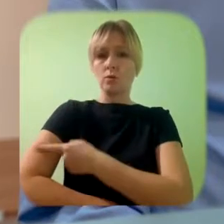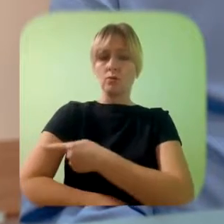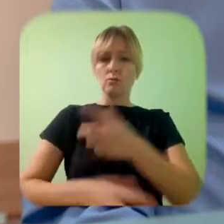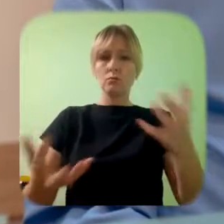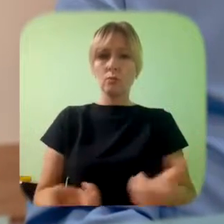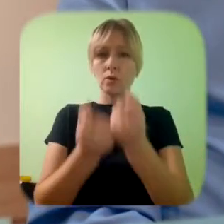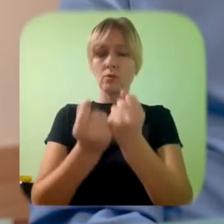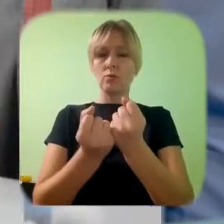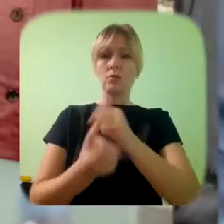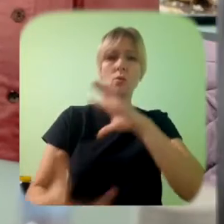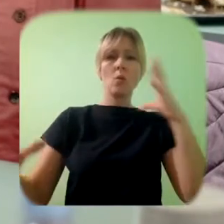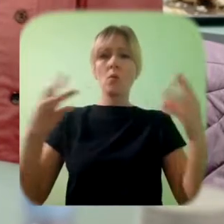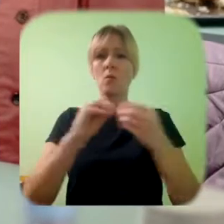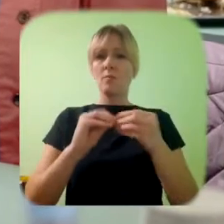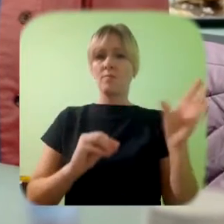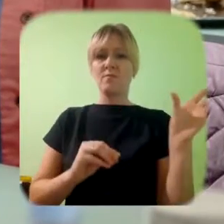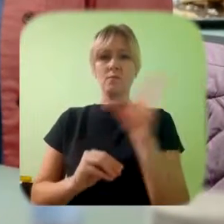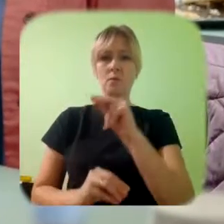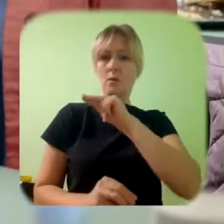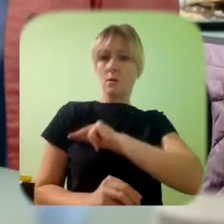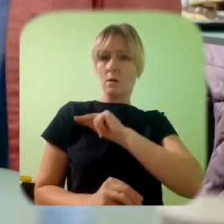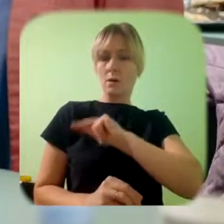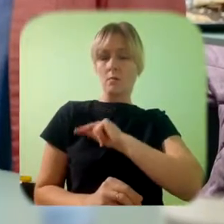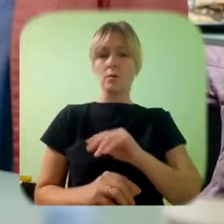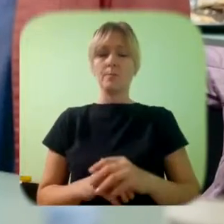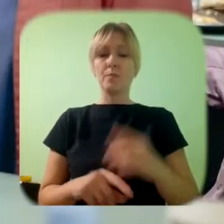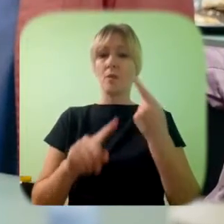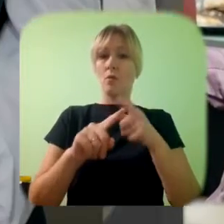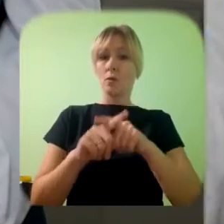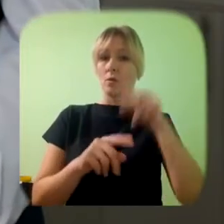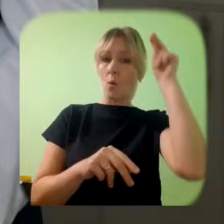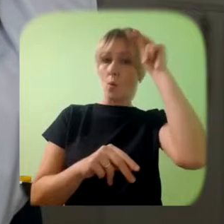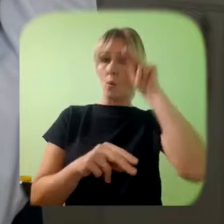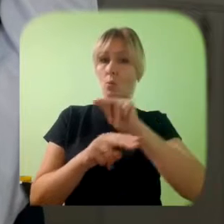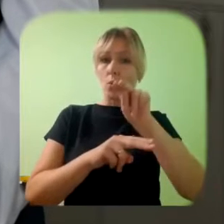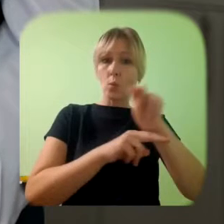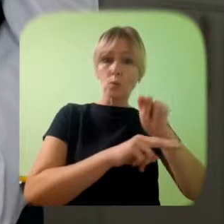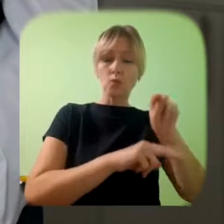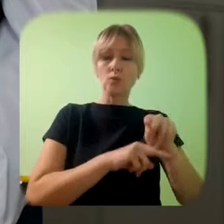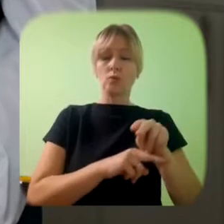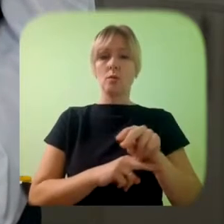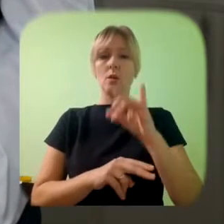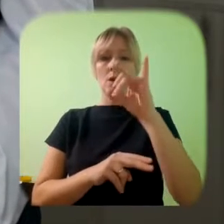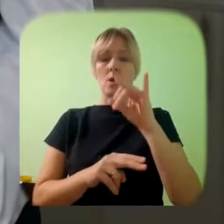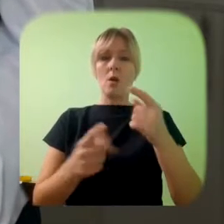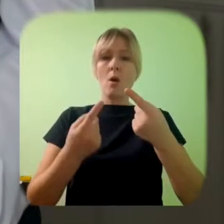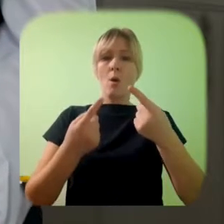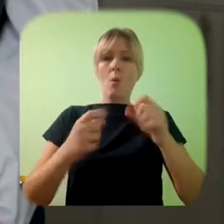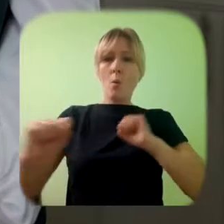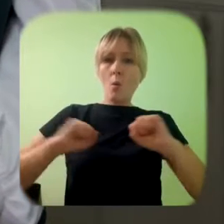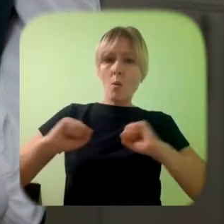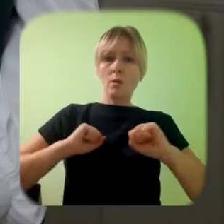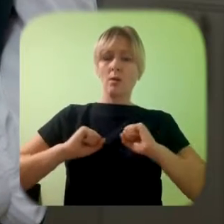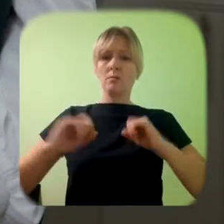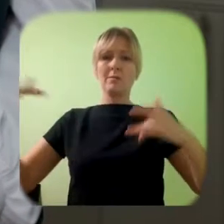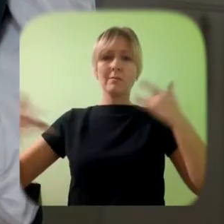acțiuni de împuternicire și întăriere rezultatelor obținute în primul proiect. Aceste activități au avut un impact destul de consistent